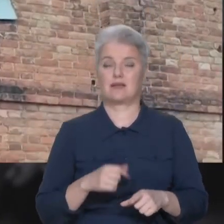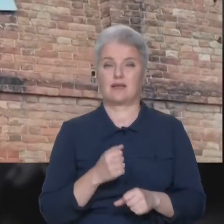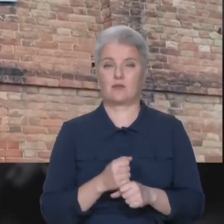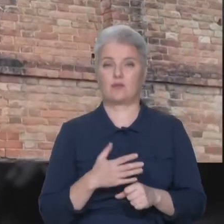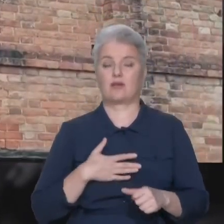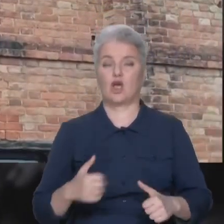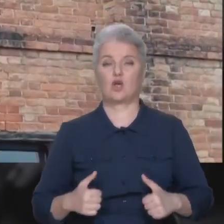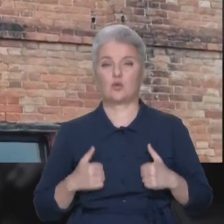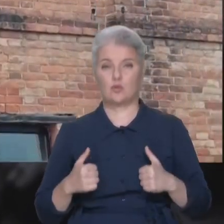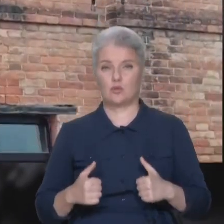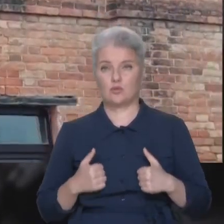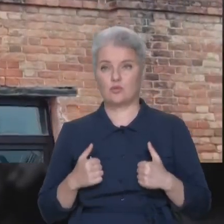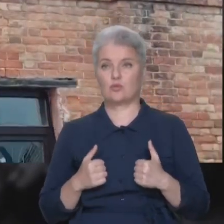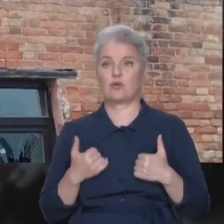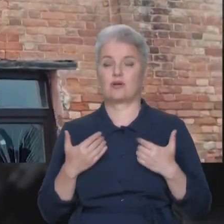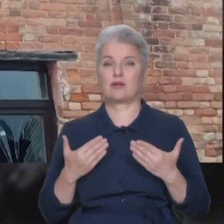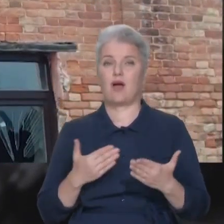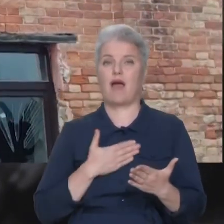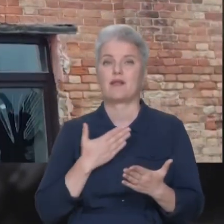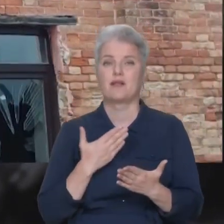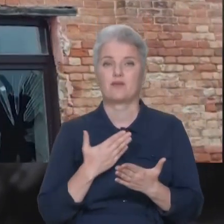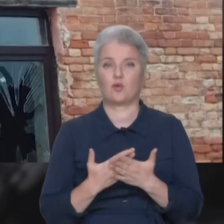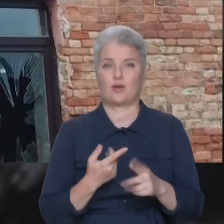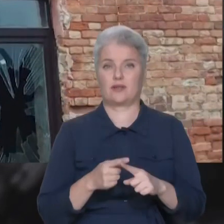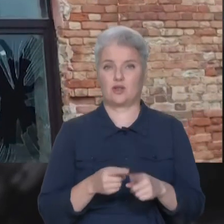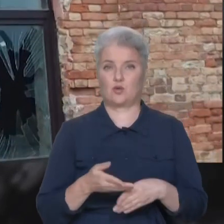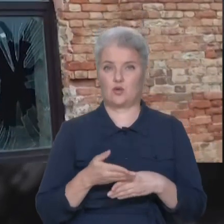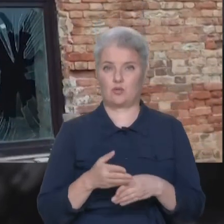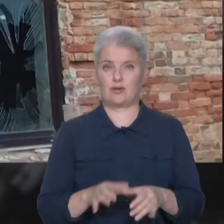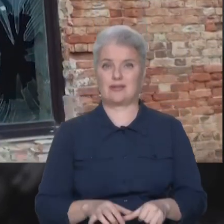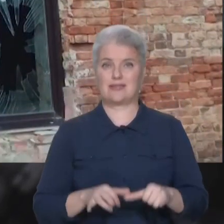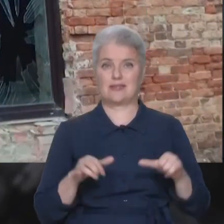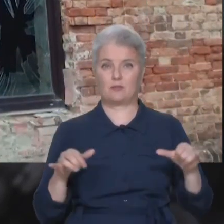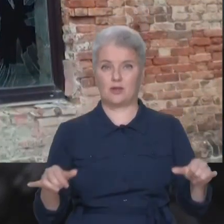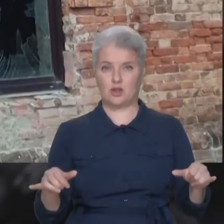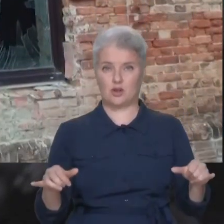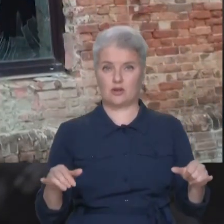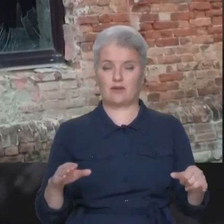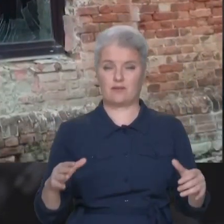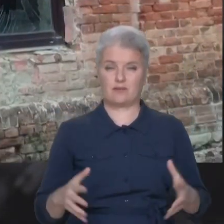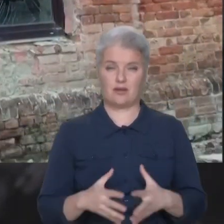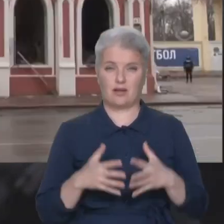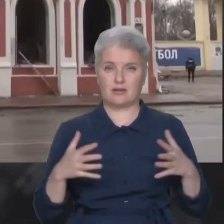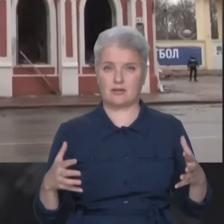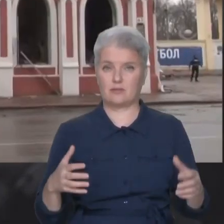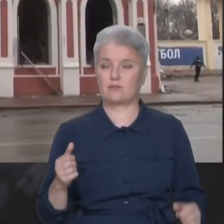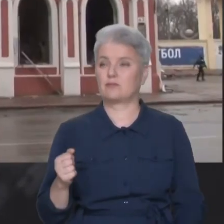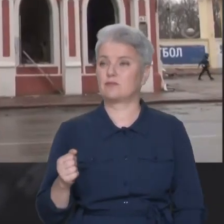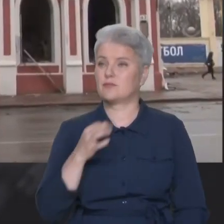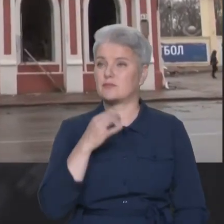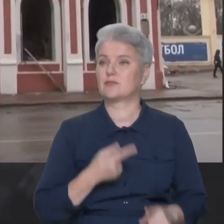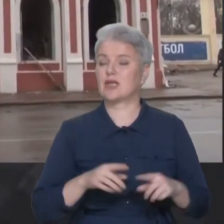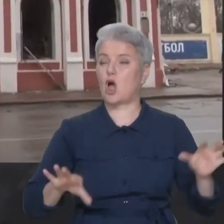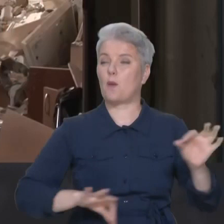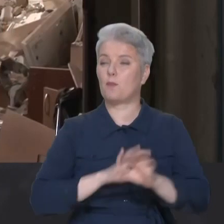зусилля, інтенсифікувати цю допомогу, збільшити її в рази. А скажіть, оцей